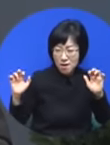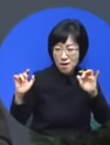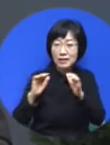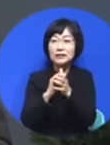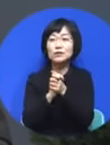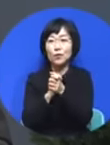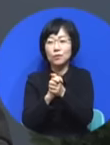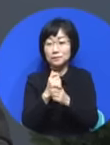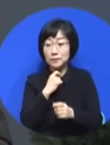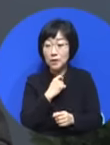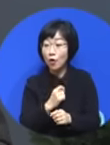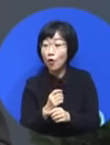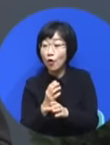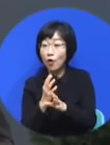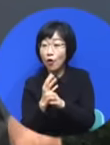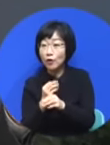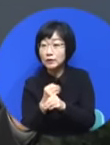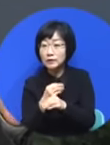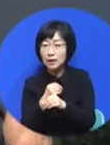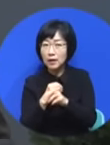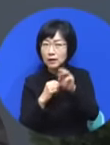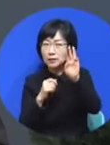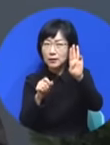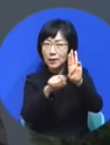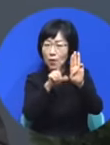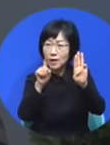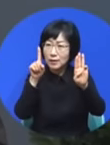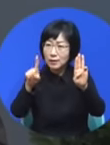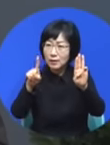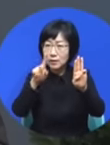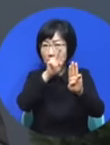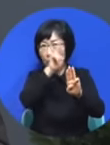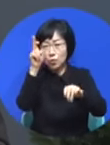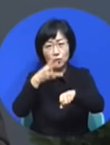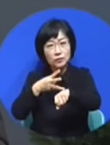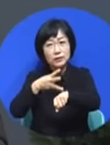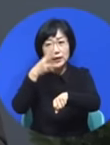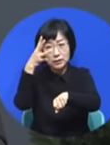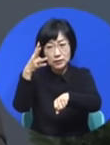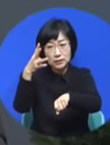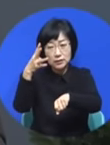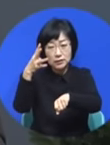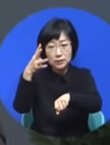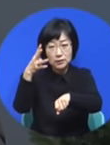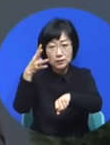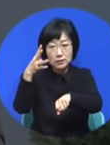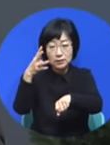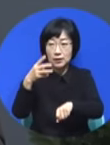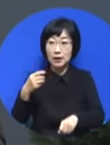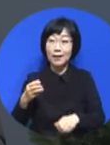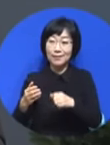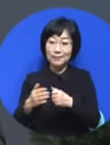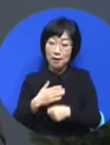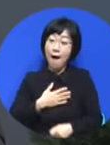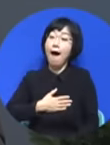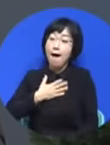언제 합니까? 3월 1일 오후 3시 3일 오후 3시 알겠습니다.